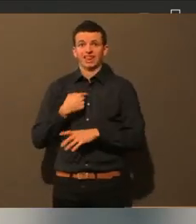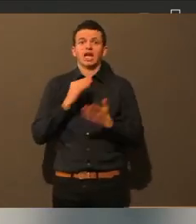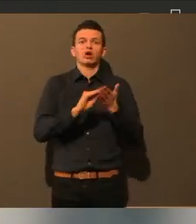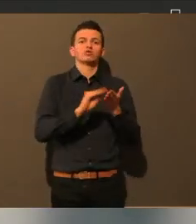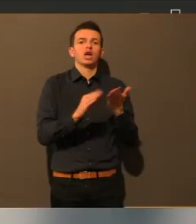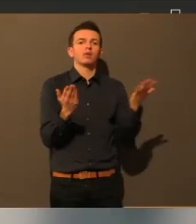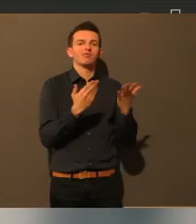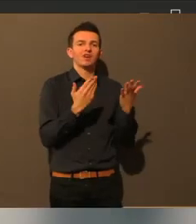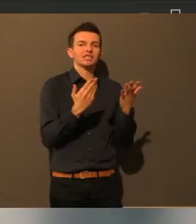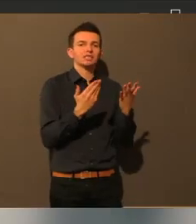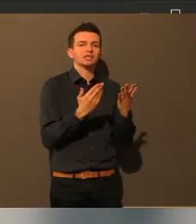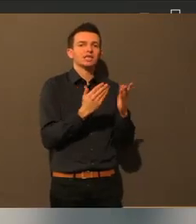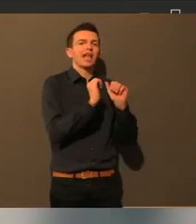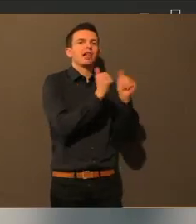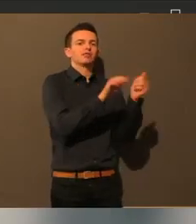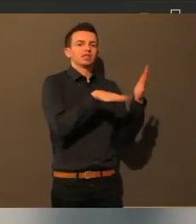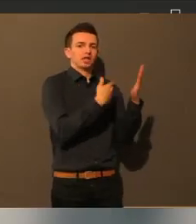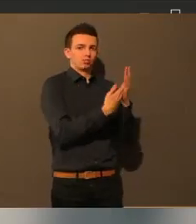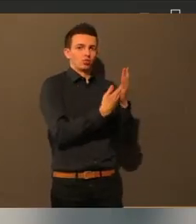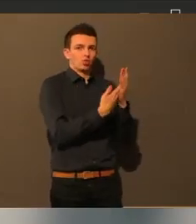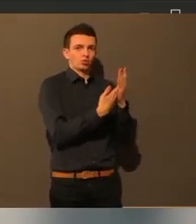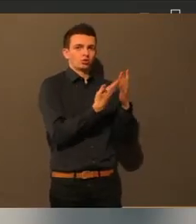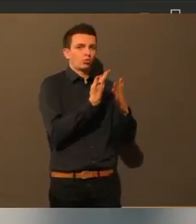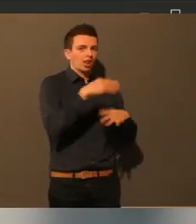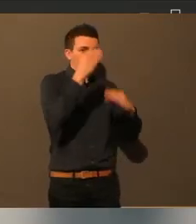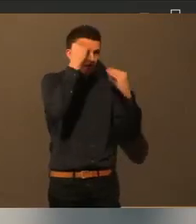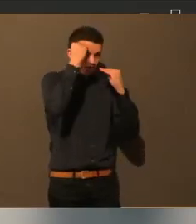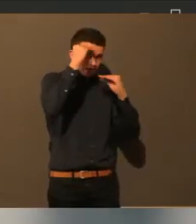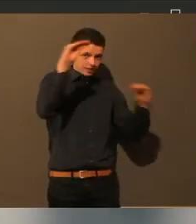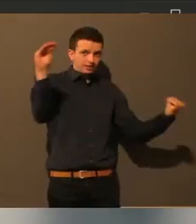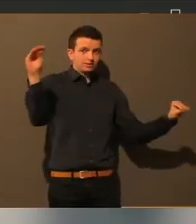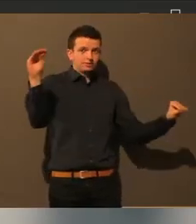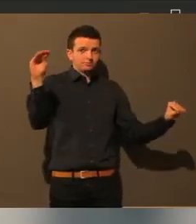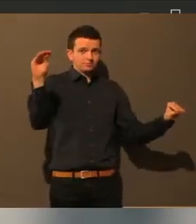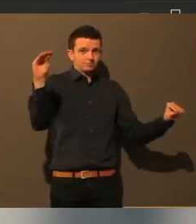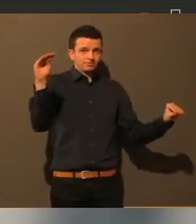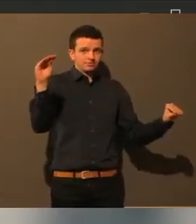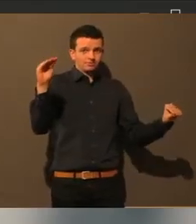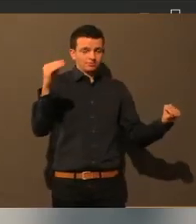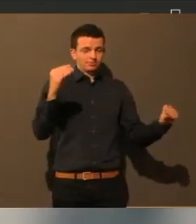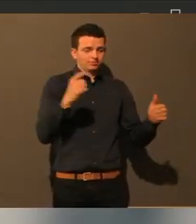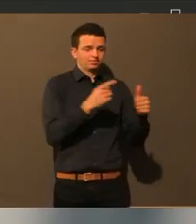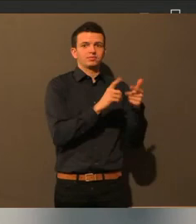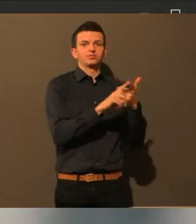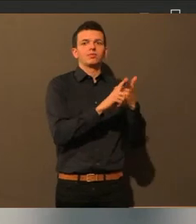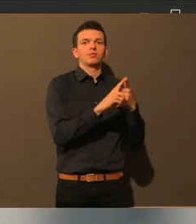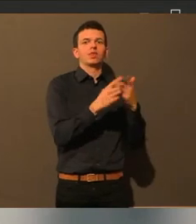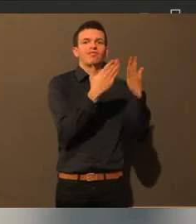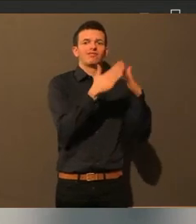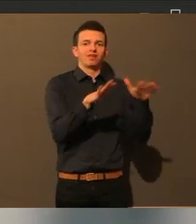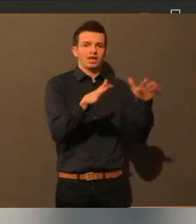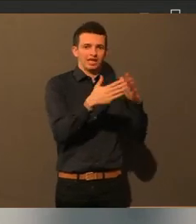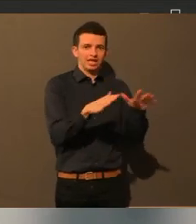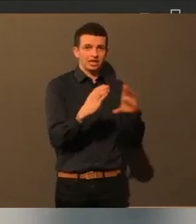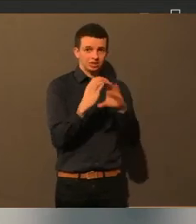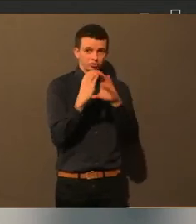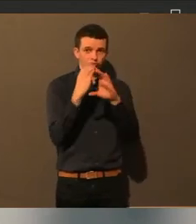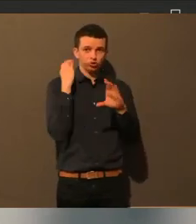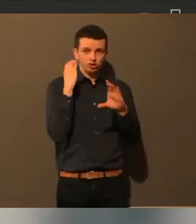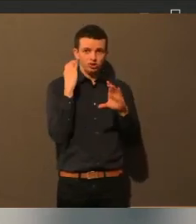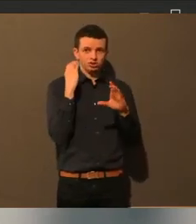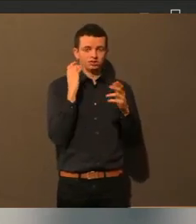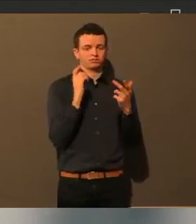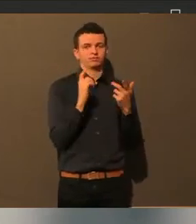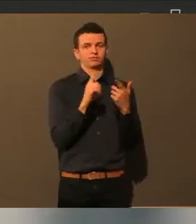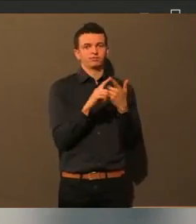Kommunikation von Hilfsangeboten uns auf den Schirm nehmen sollen. Das ist der Weihnachtsbus, dass wir das noch mal anschauen, ob das